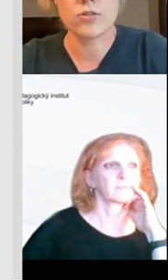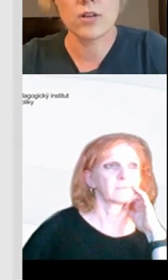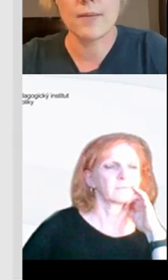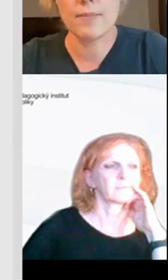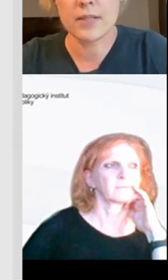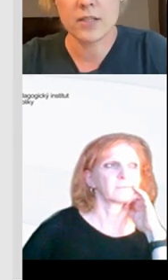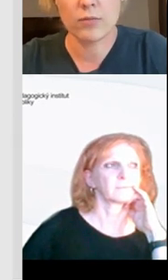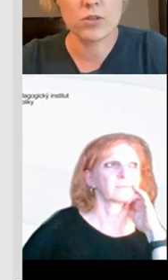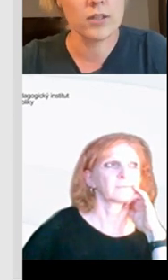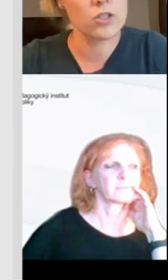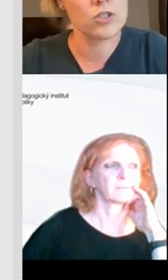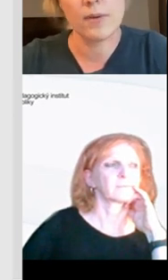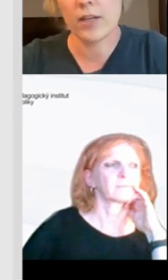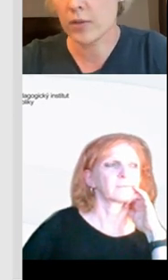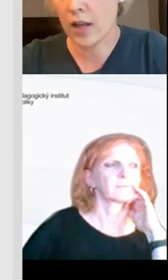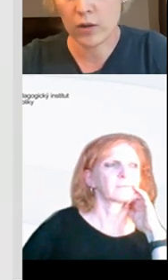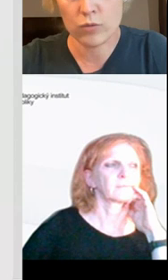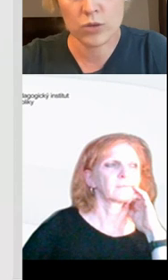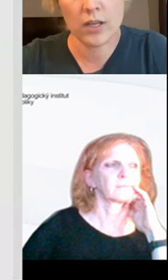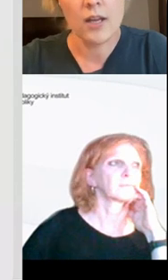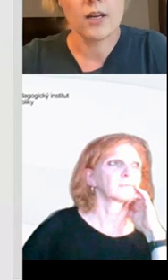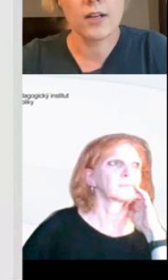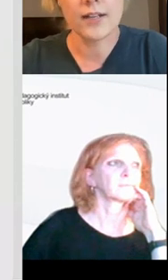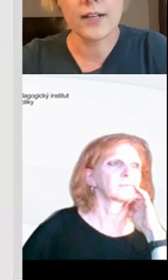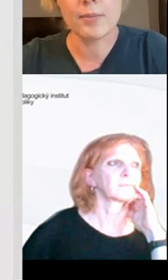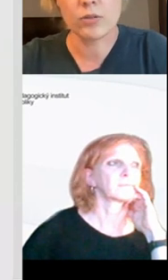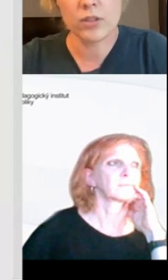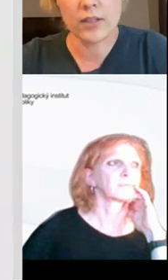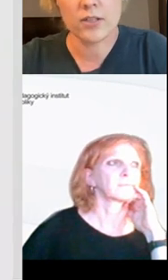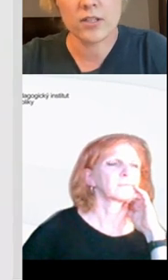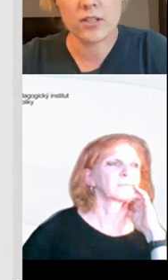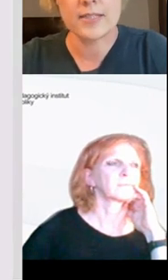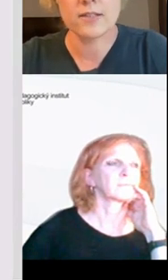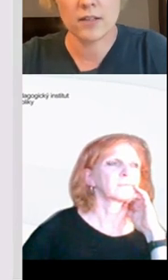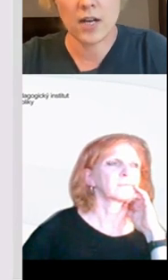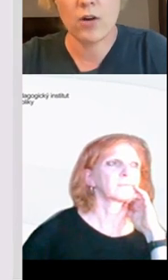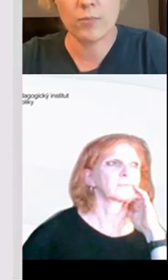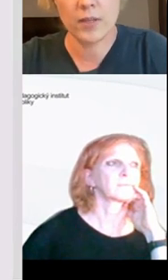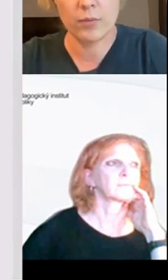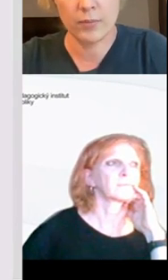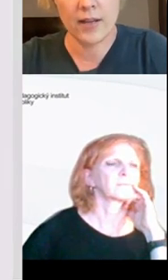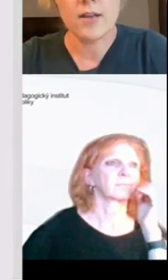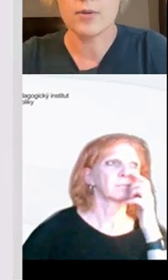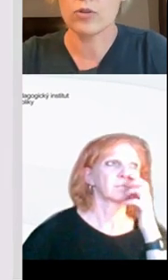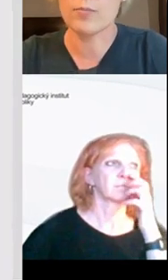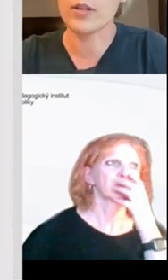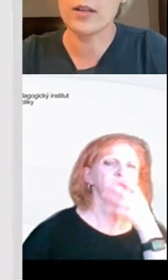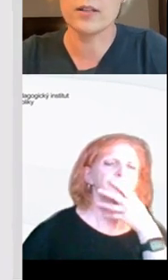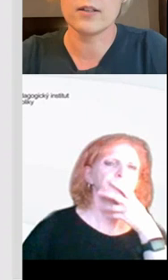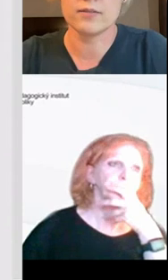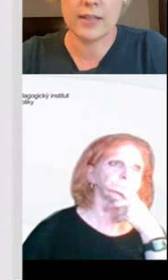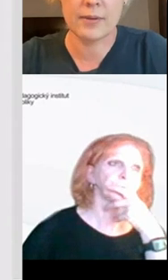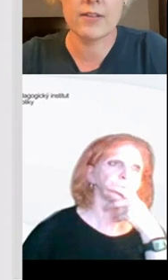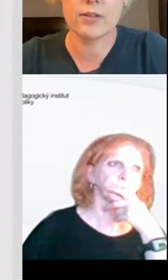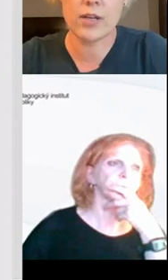jak má slečna, Apple Pencil v ruce, takže třeba jenom dělá kroužky, tak, aby to dítě, když se s tím vlastně setkává úplně poprvé, protože